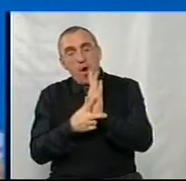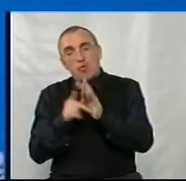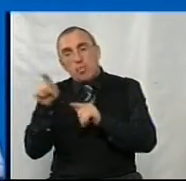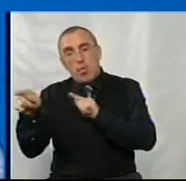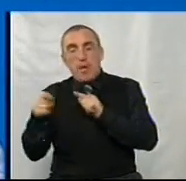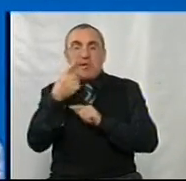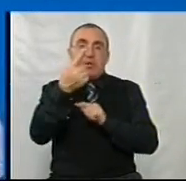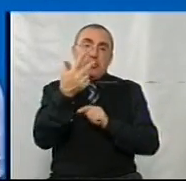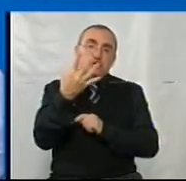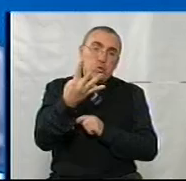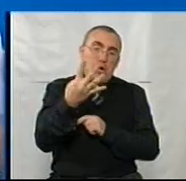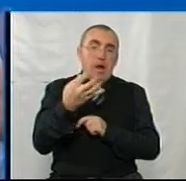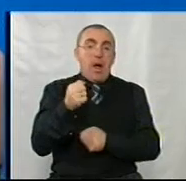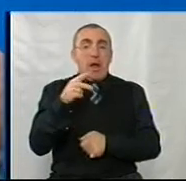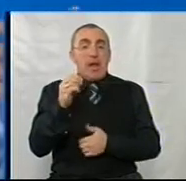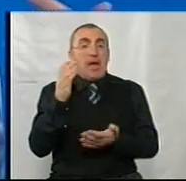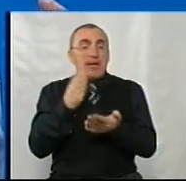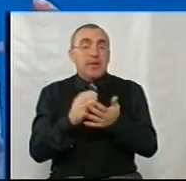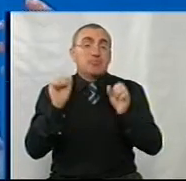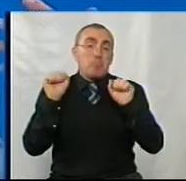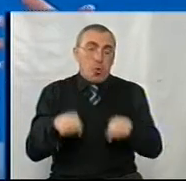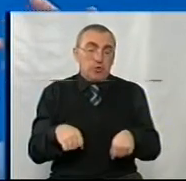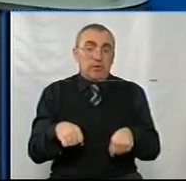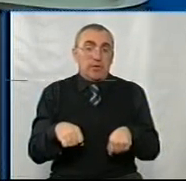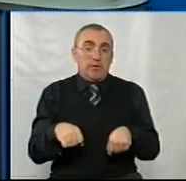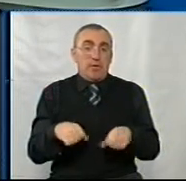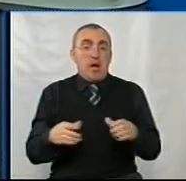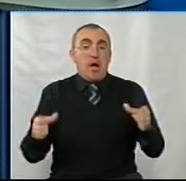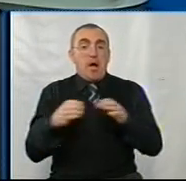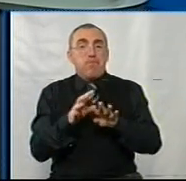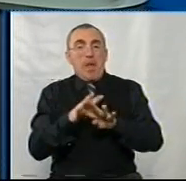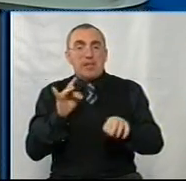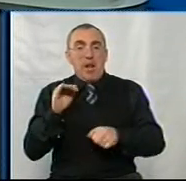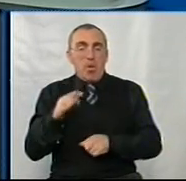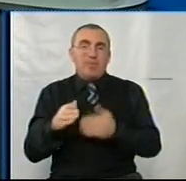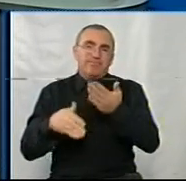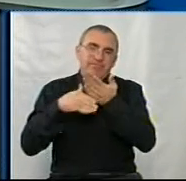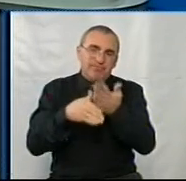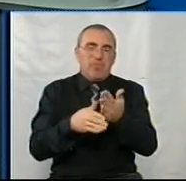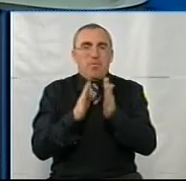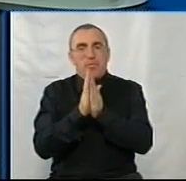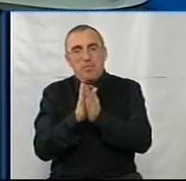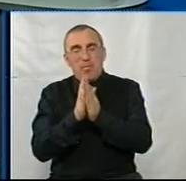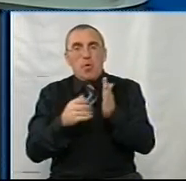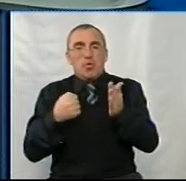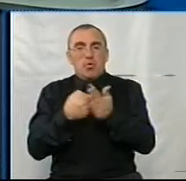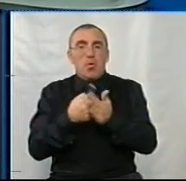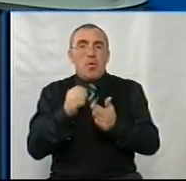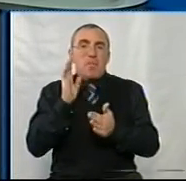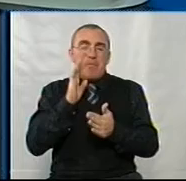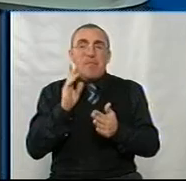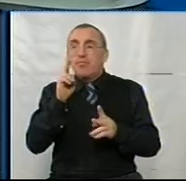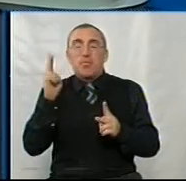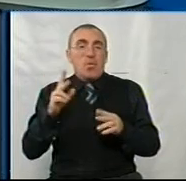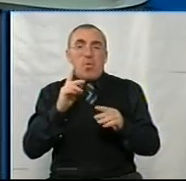ти 34-й. Але є можливість, якщо батальйони просять, допоможіть до вас зверстати, до домами Татяни. Ну,